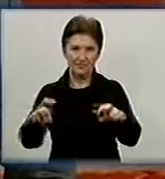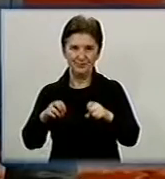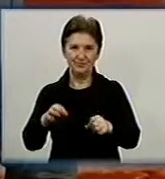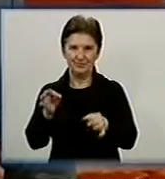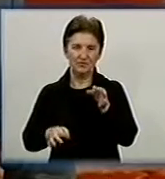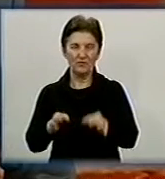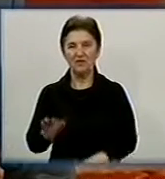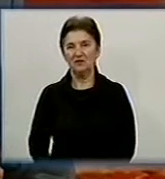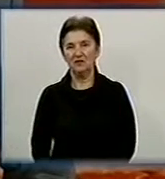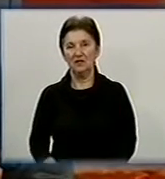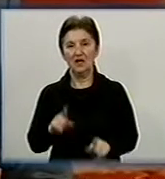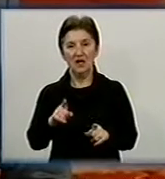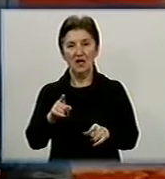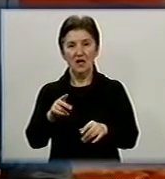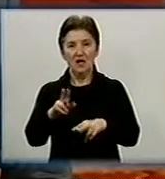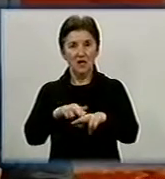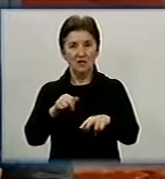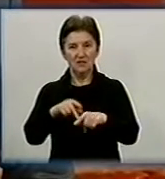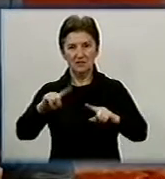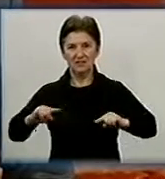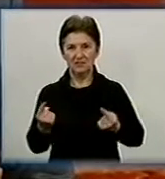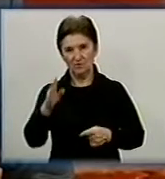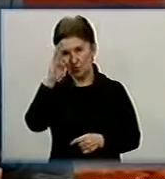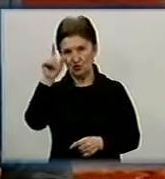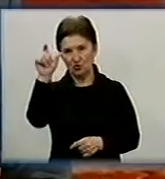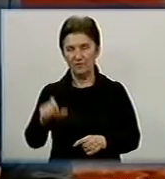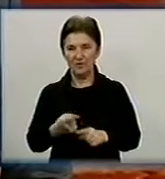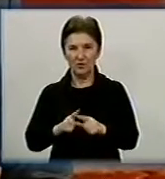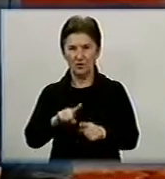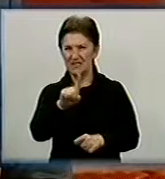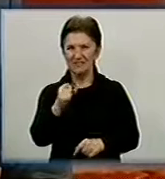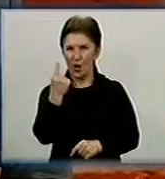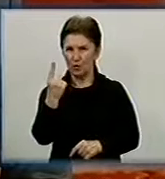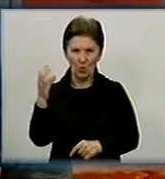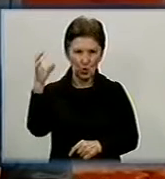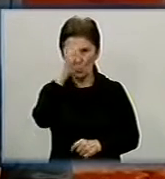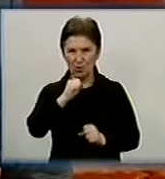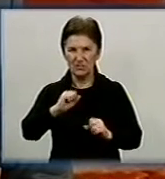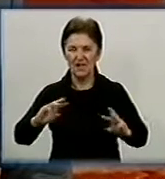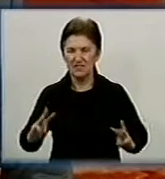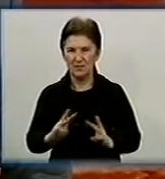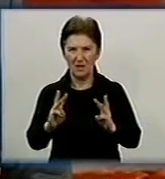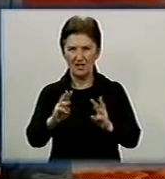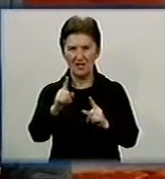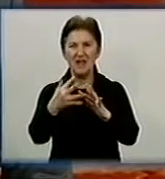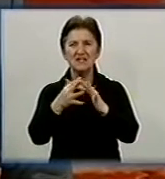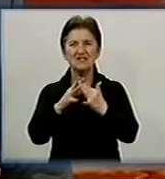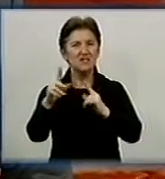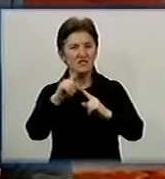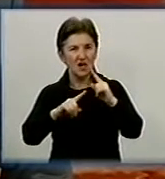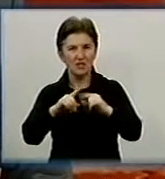Кіровоградські правоохоронці затримали чоловіка, який за одну ніч щен спалив приміщення сільської ради та обікрав